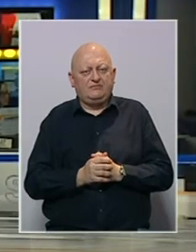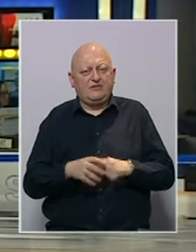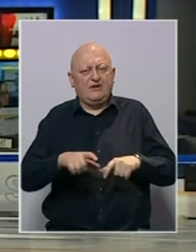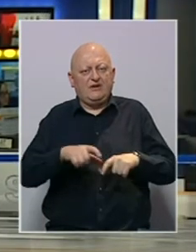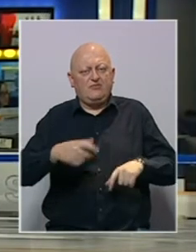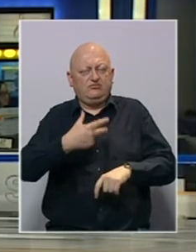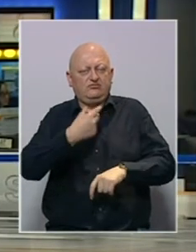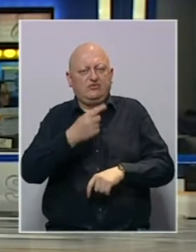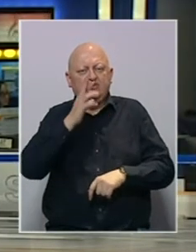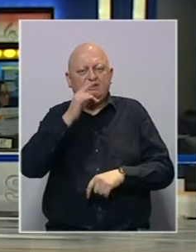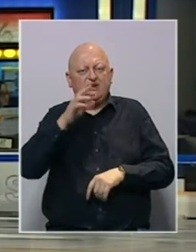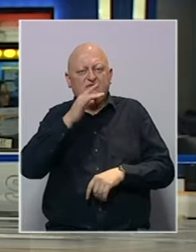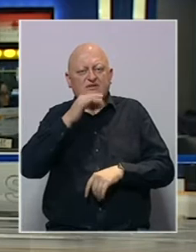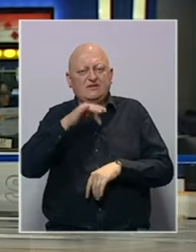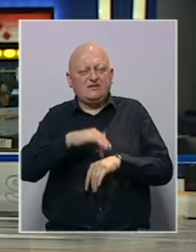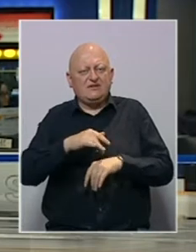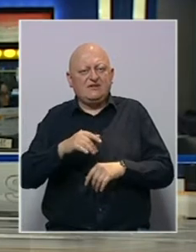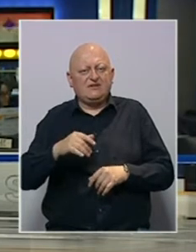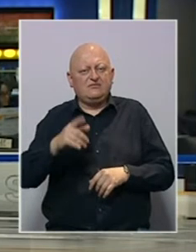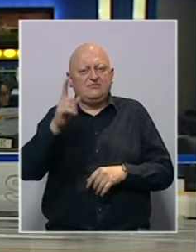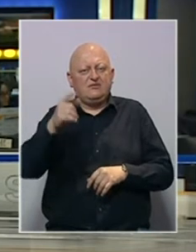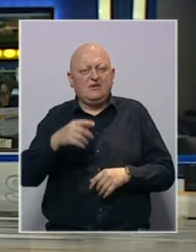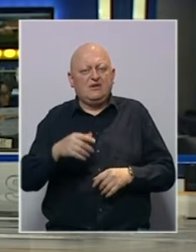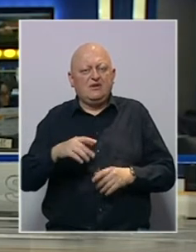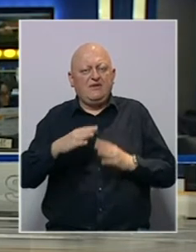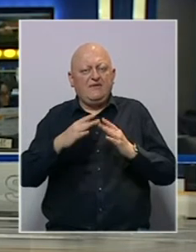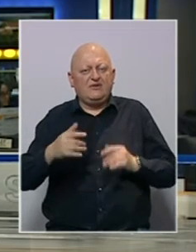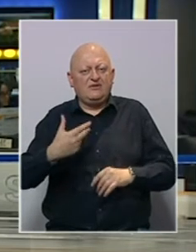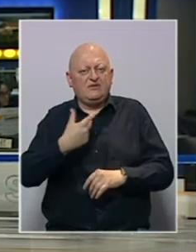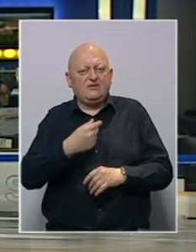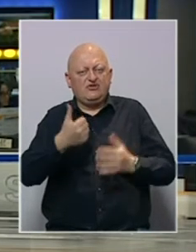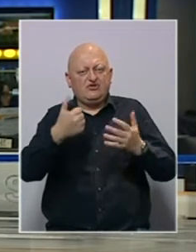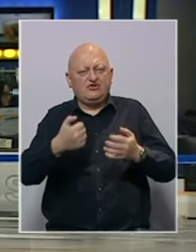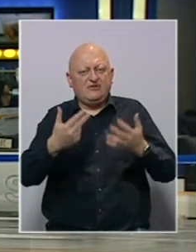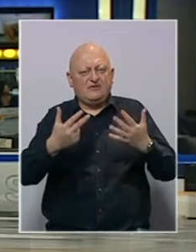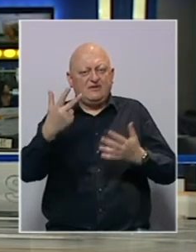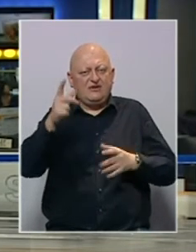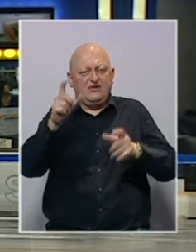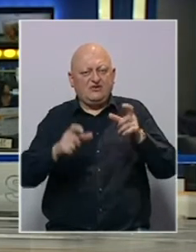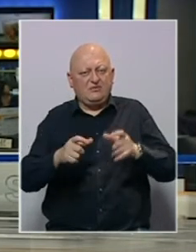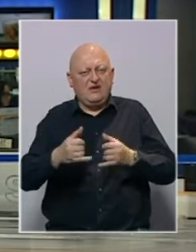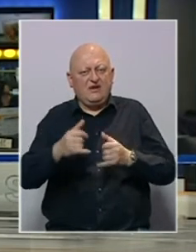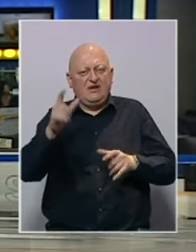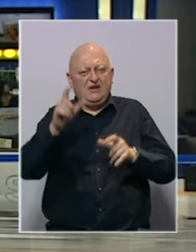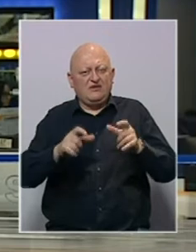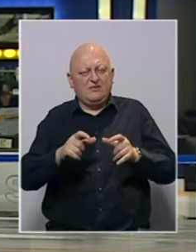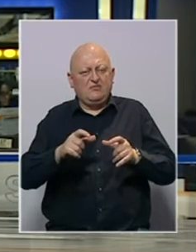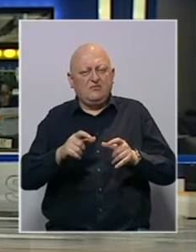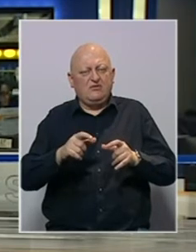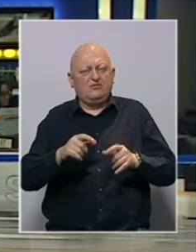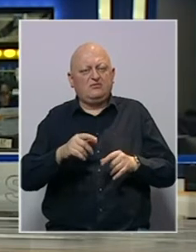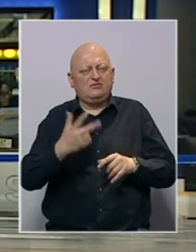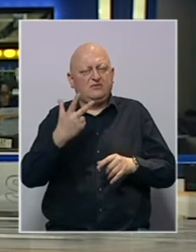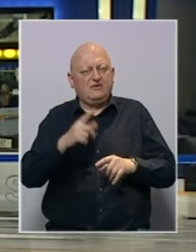Na punktu za cijepljenje u Sarajevo City centru tijekom vikenda su cijepljene 683 osobe. Građanima